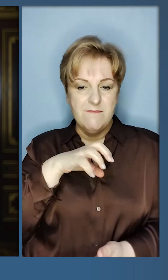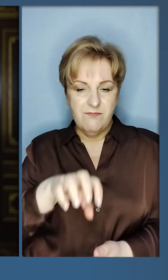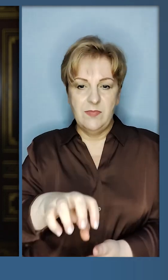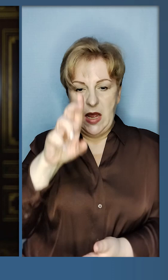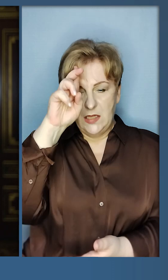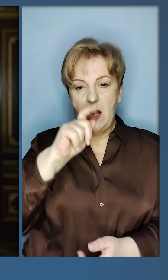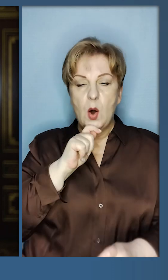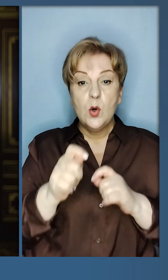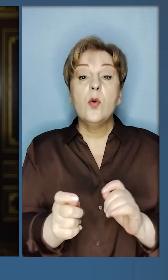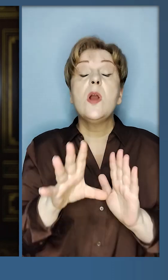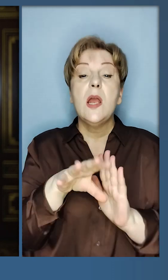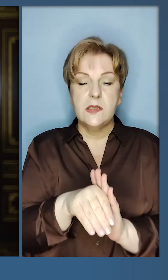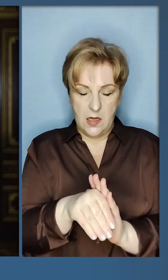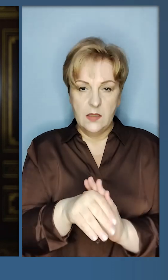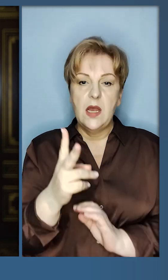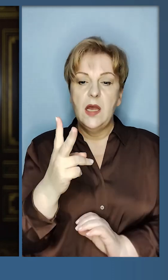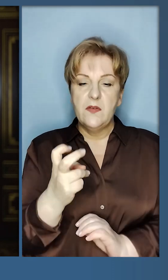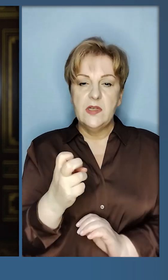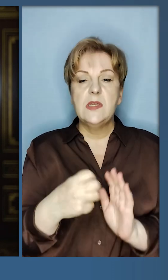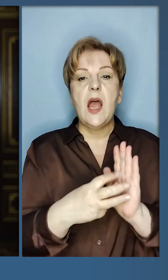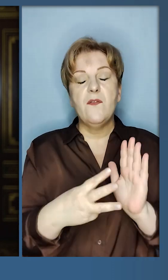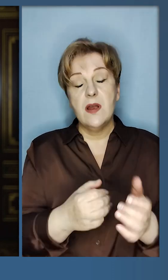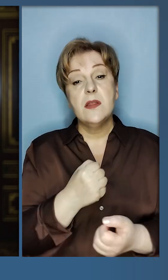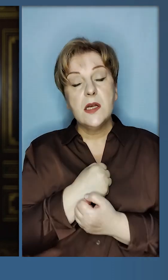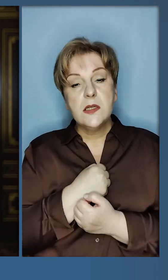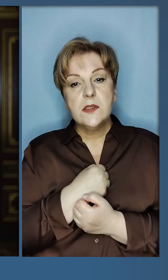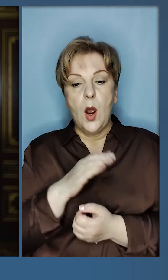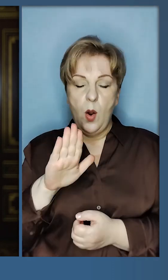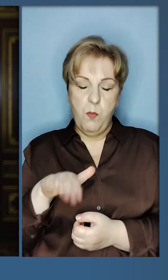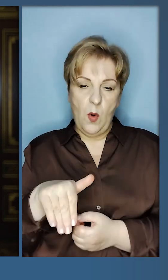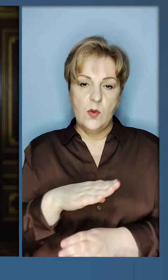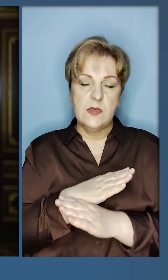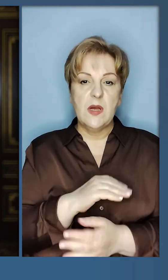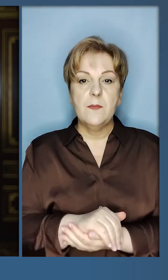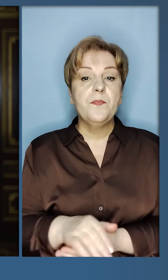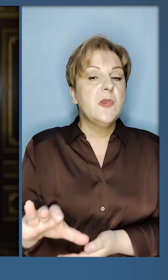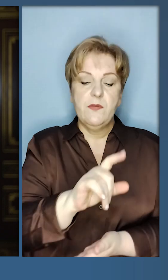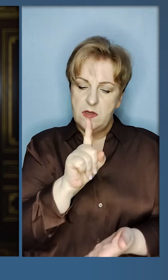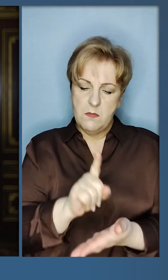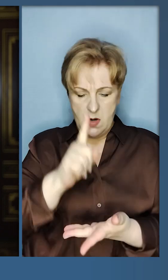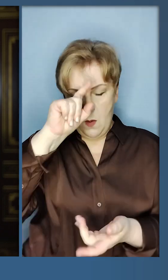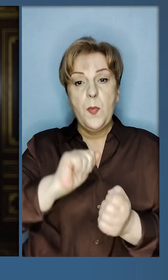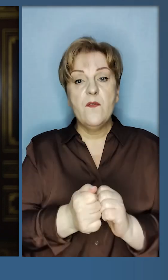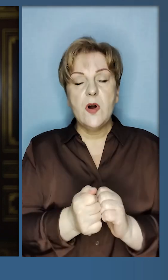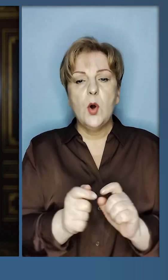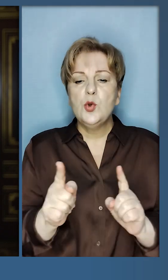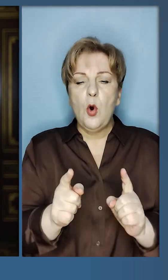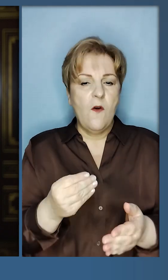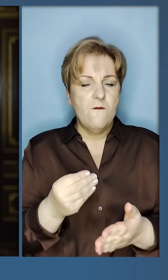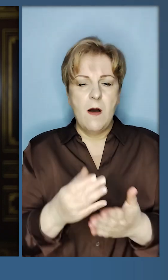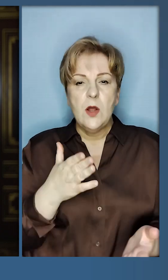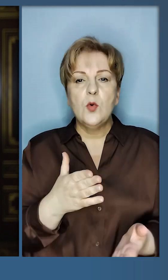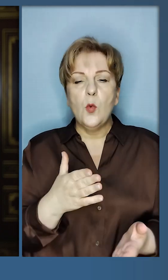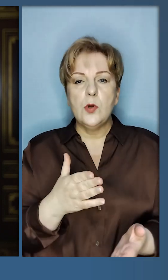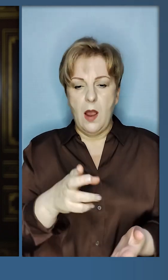державними нагородами. Із них 218, на жаль, посмертно. Всі мають пам'ятати, чого